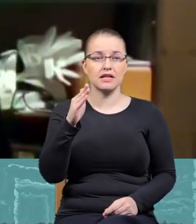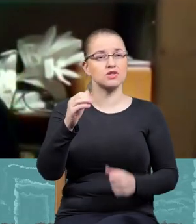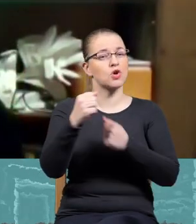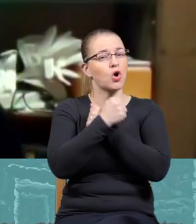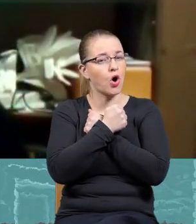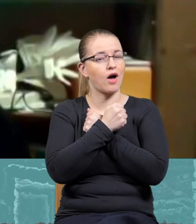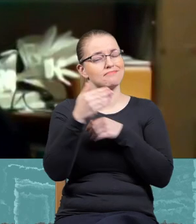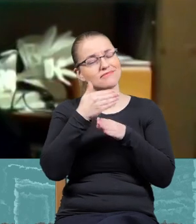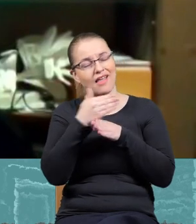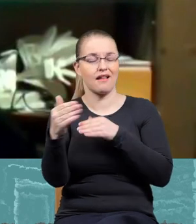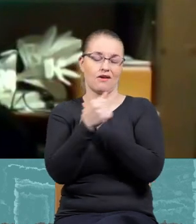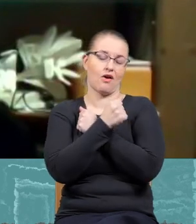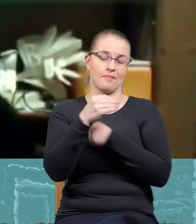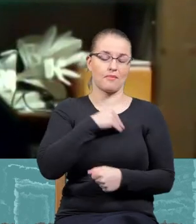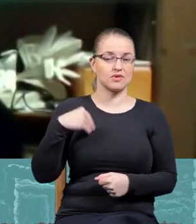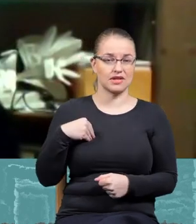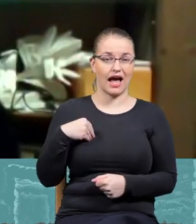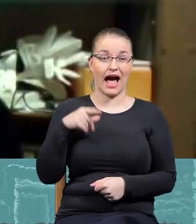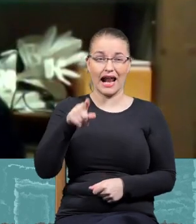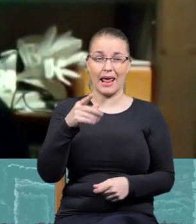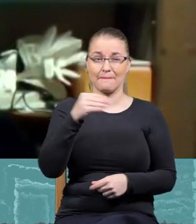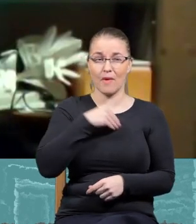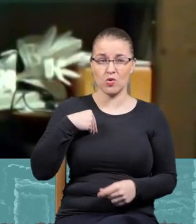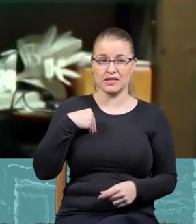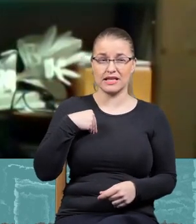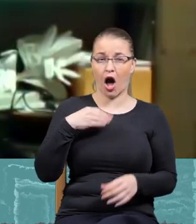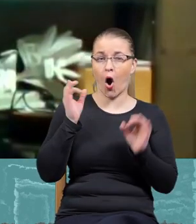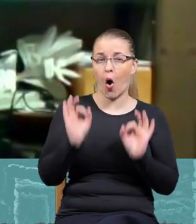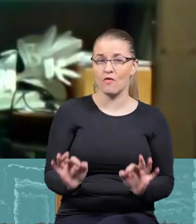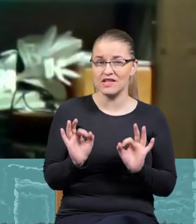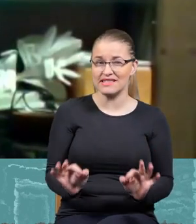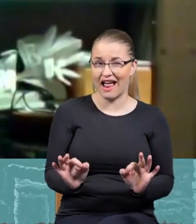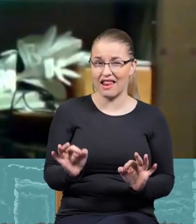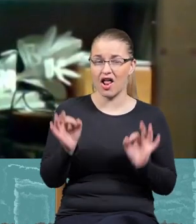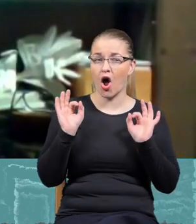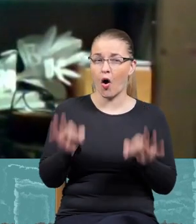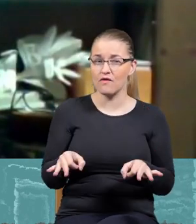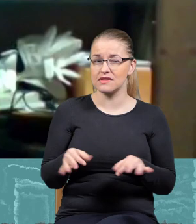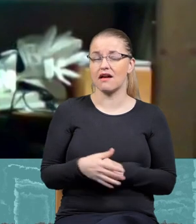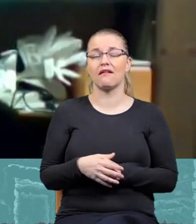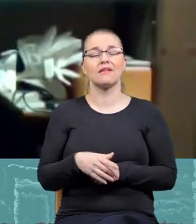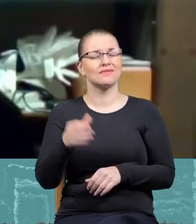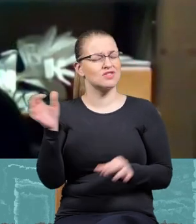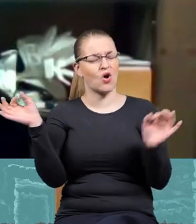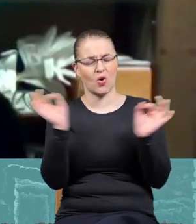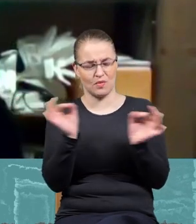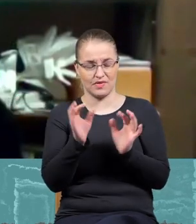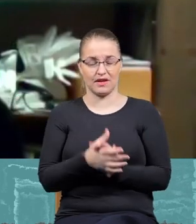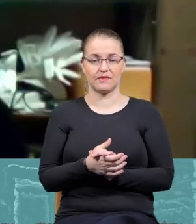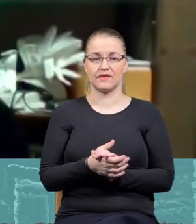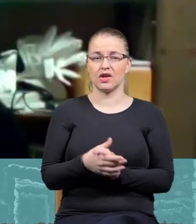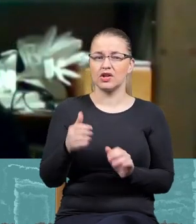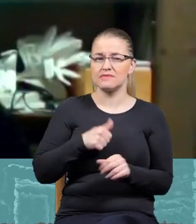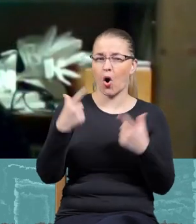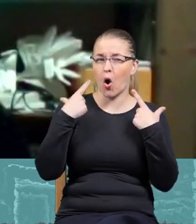kocham Polskę, tylko Polska oficjalna, no to jest dla mnie, to jest tragedią. To jest moja